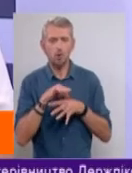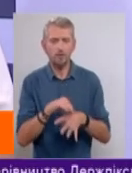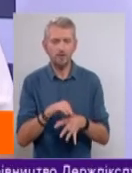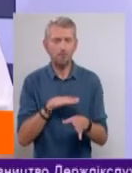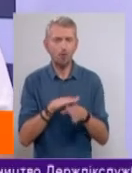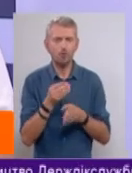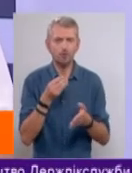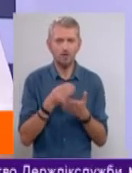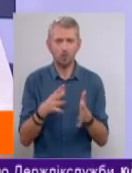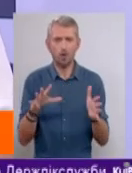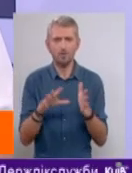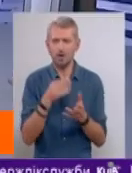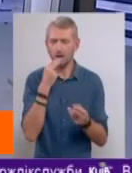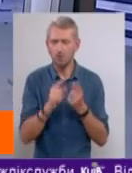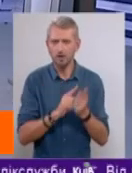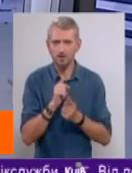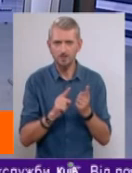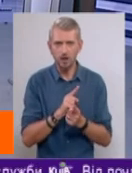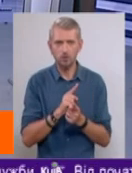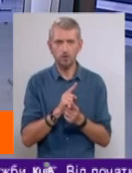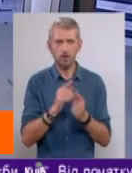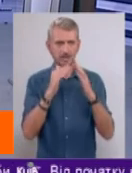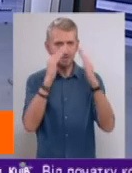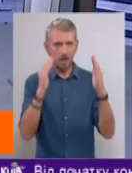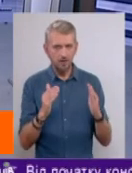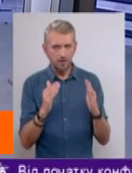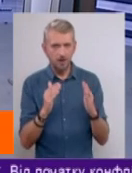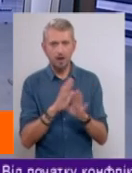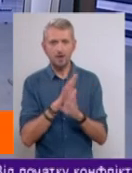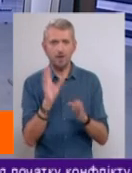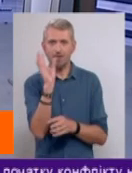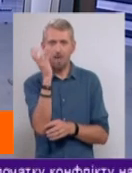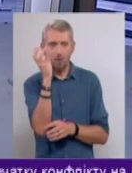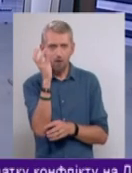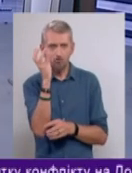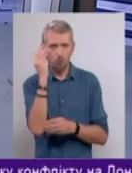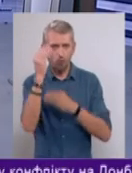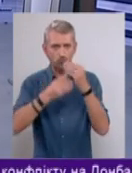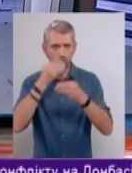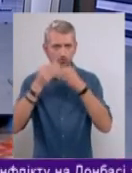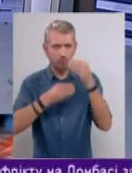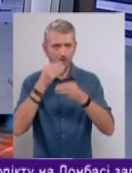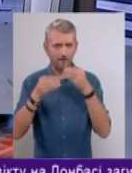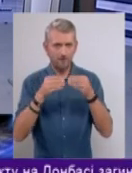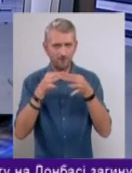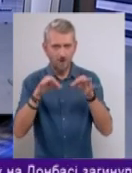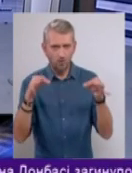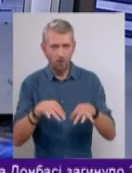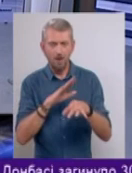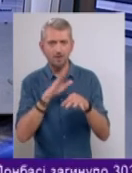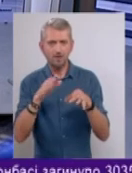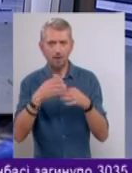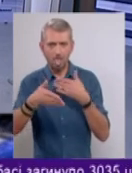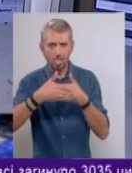полноценную энергомодернизацию здания, не лампочку обкрутить, не пенопласт